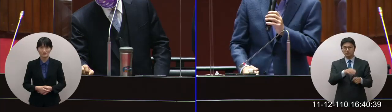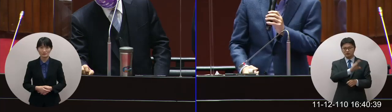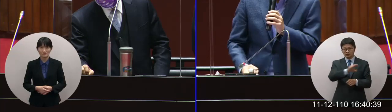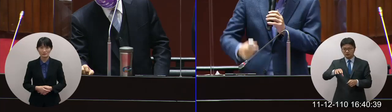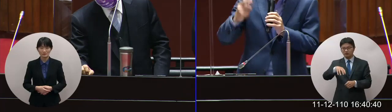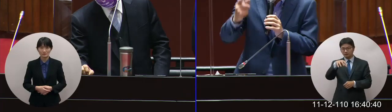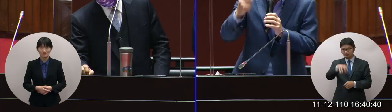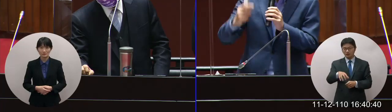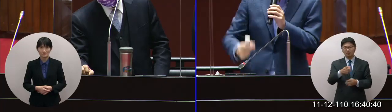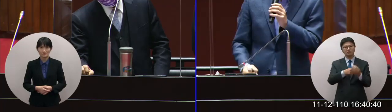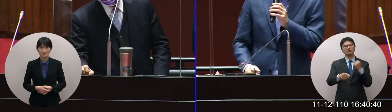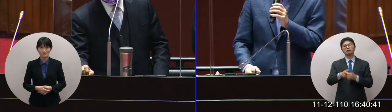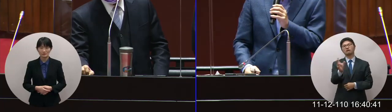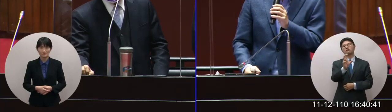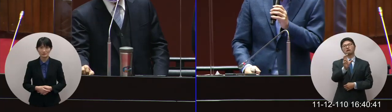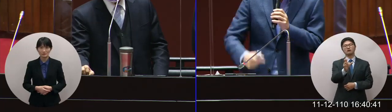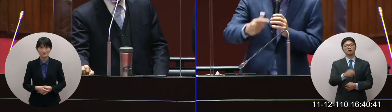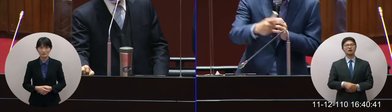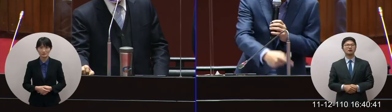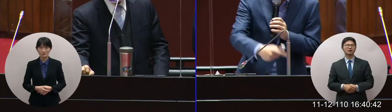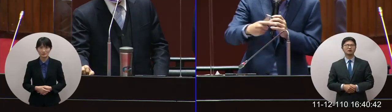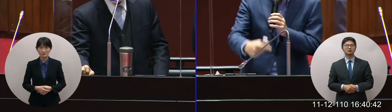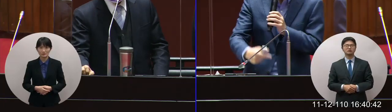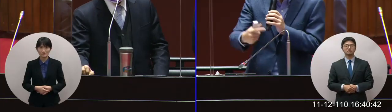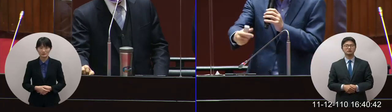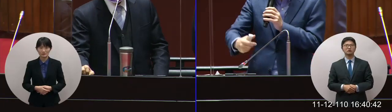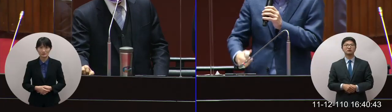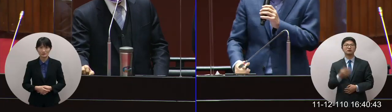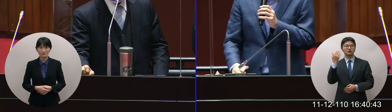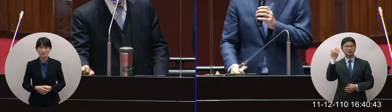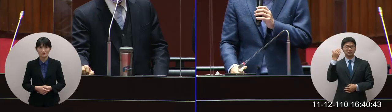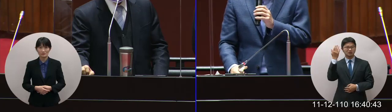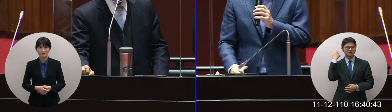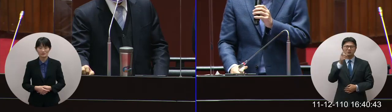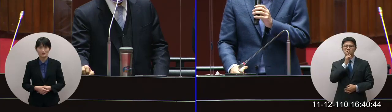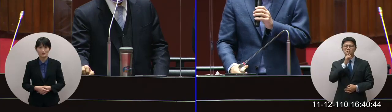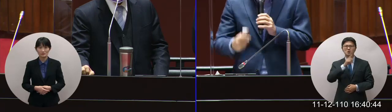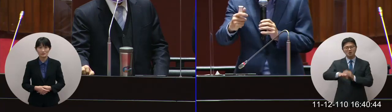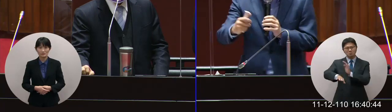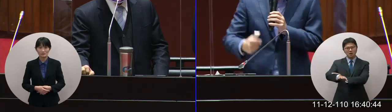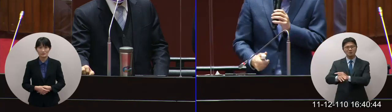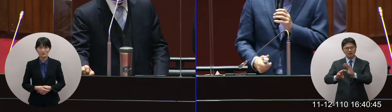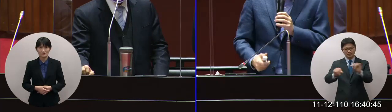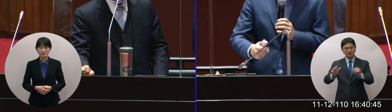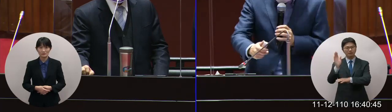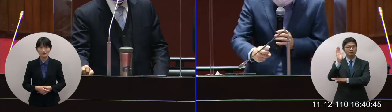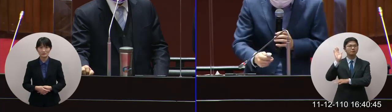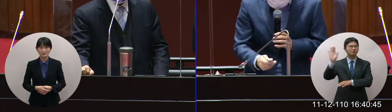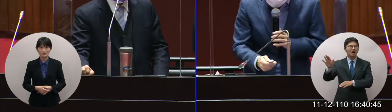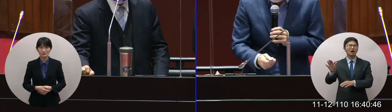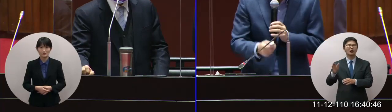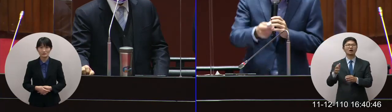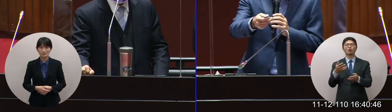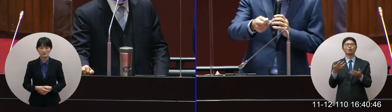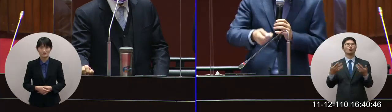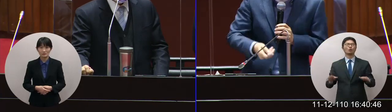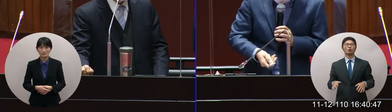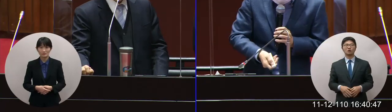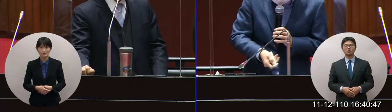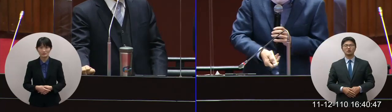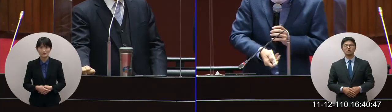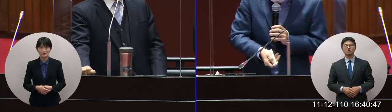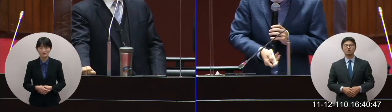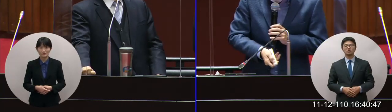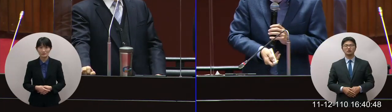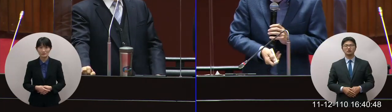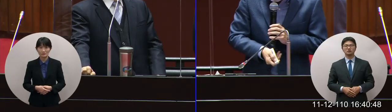十個停車位那時候大家就在說旁邊政府的地還很多好那就等就等等等等到那天院